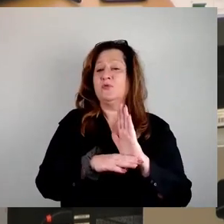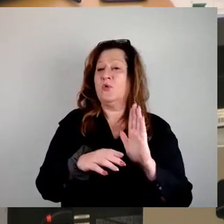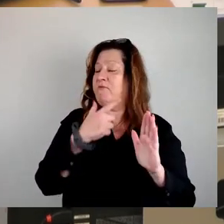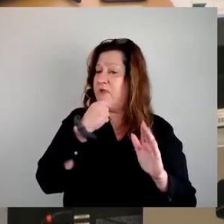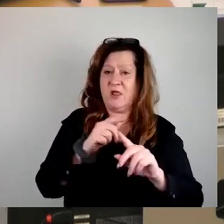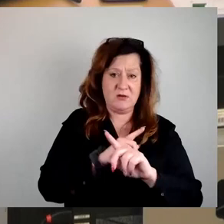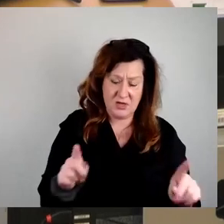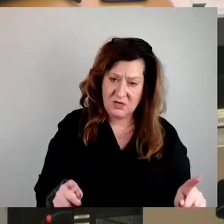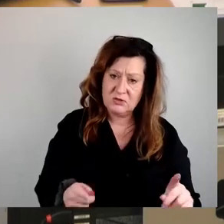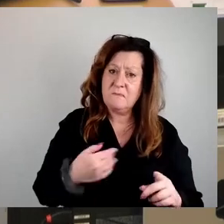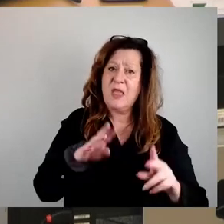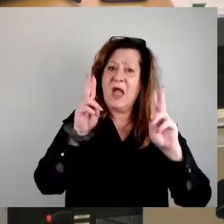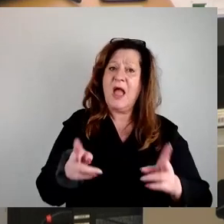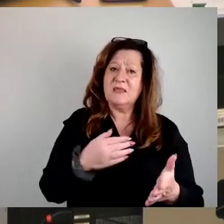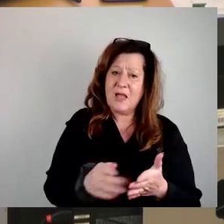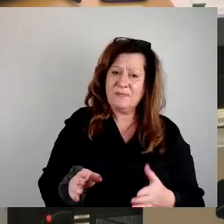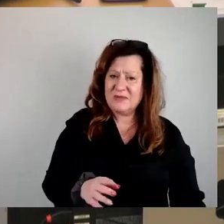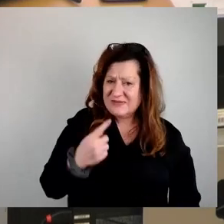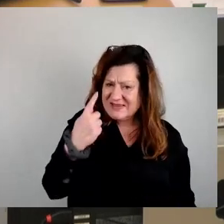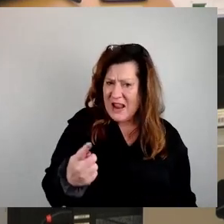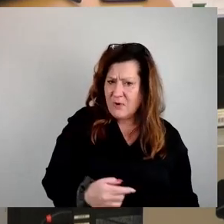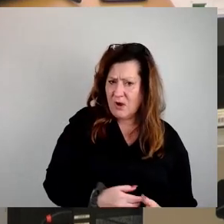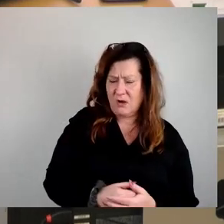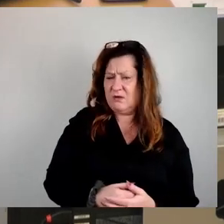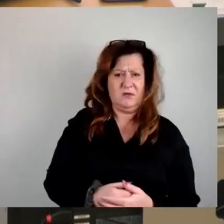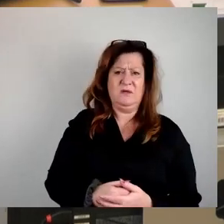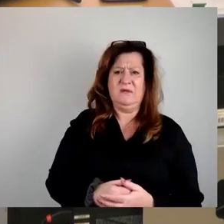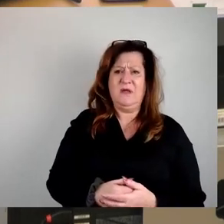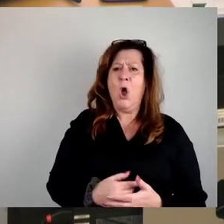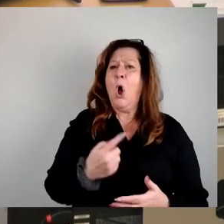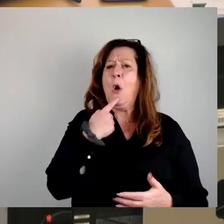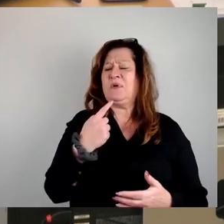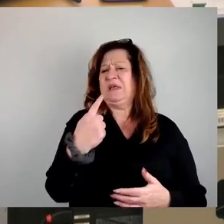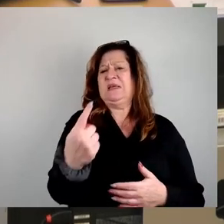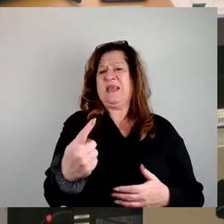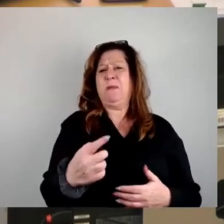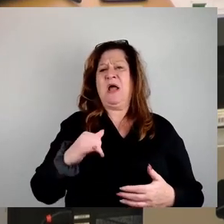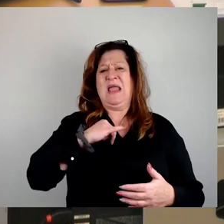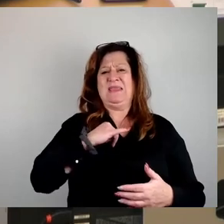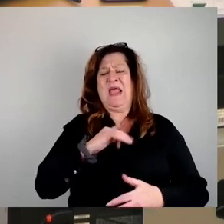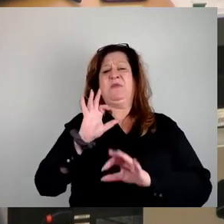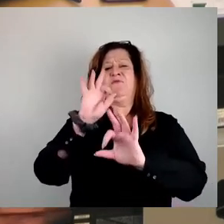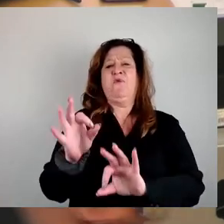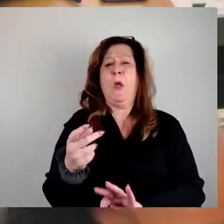Mehrheit abgelehnt. Tun Sie also bitte nicht so, als ob es Ihnen um das Interesse der Mieterinnen und Mieter geht. Danke.